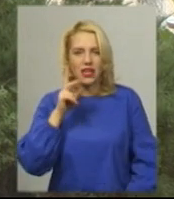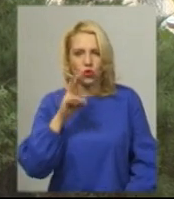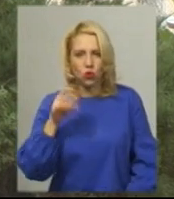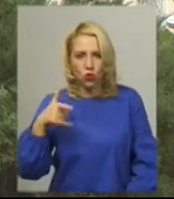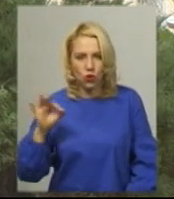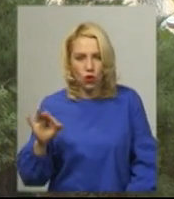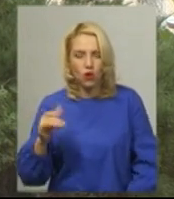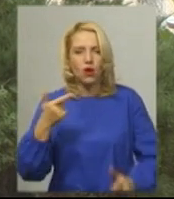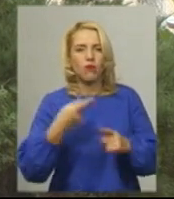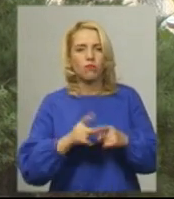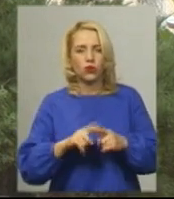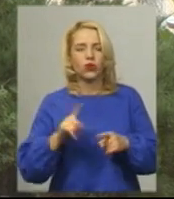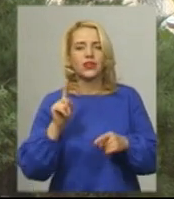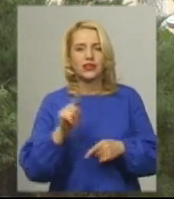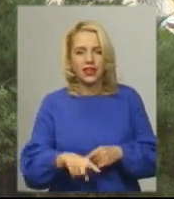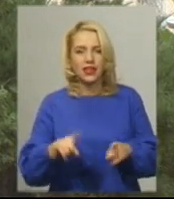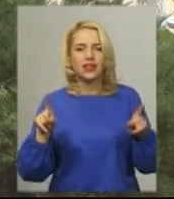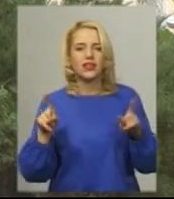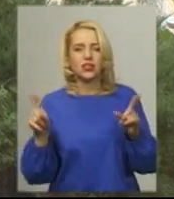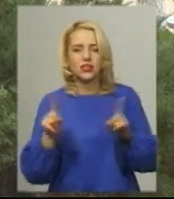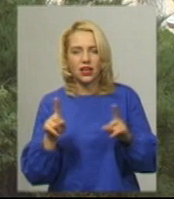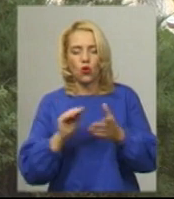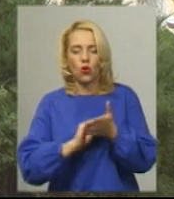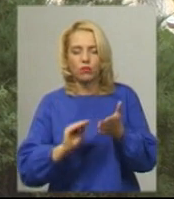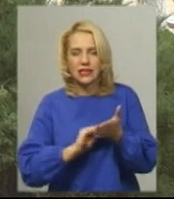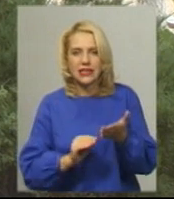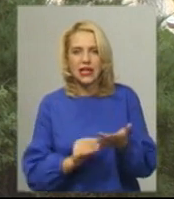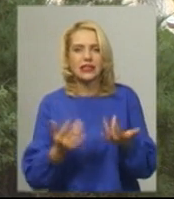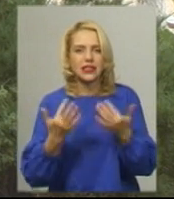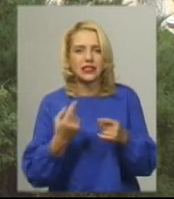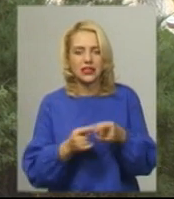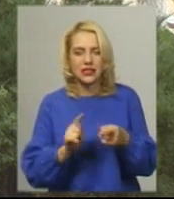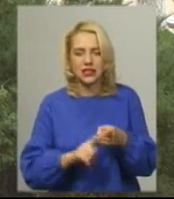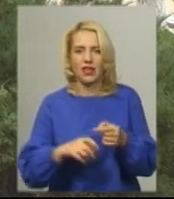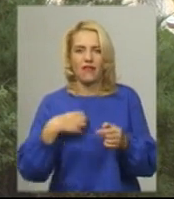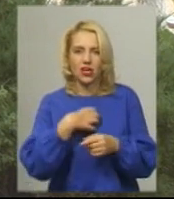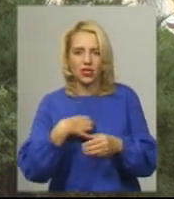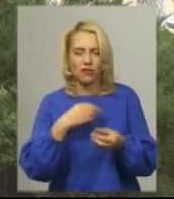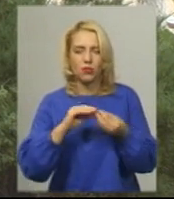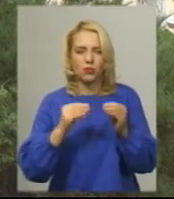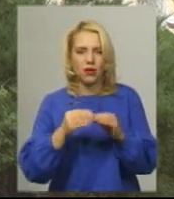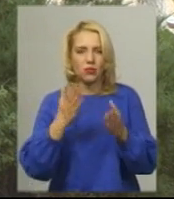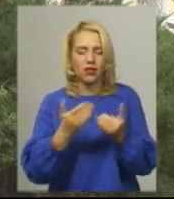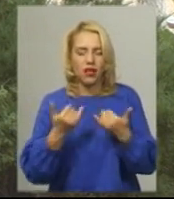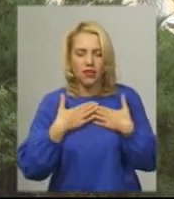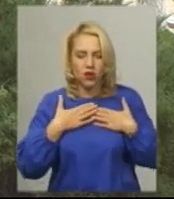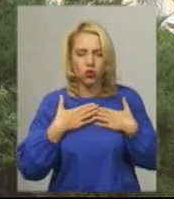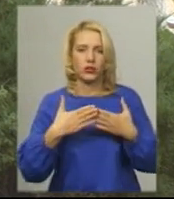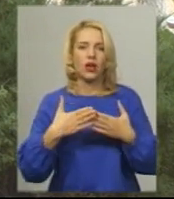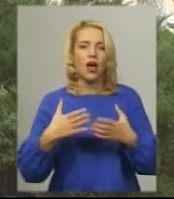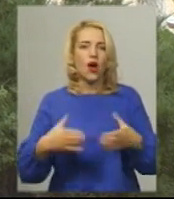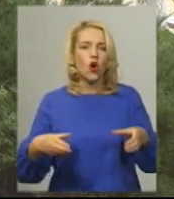про те, де описали дійсно, настільки це великою проблемою сьогодні для нашої громади, настільки це